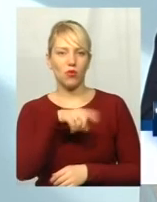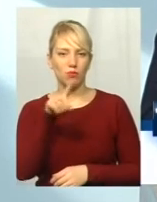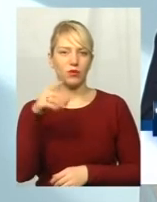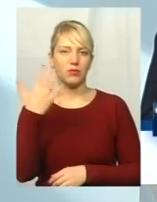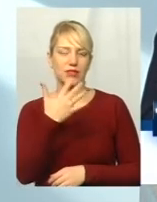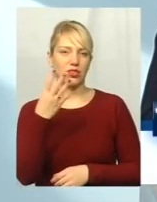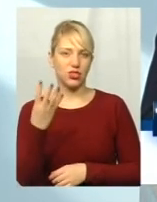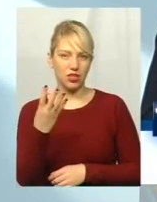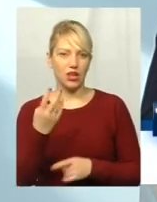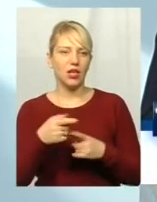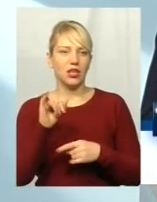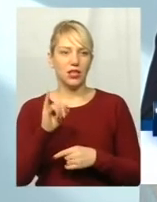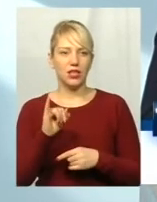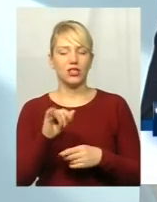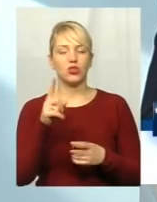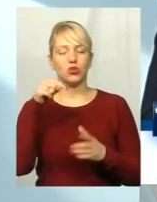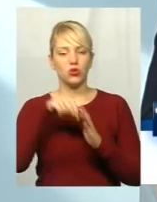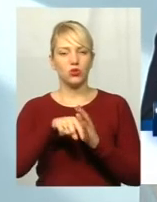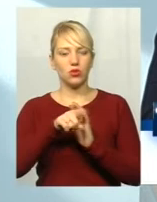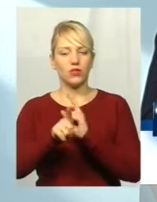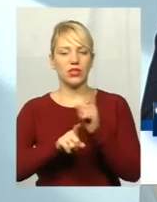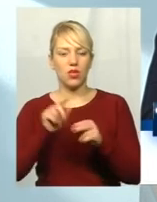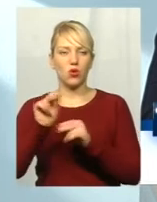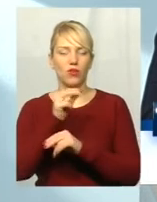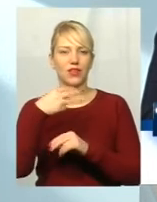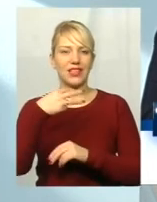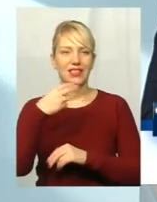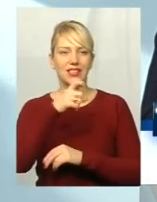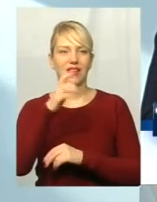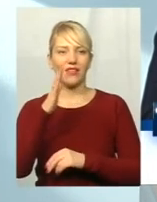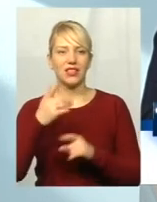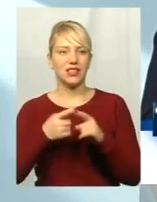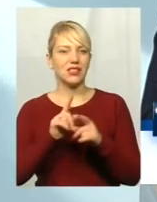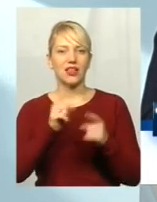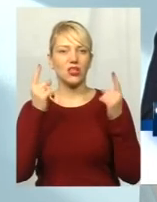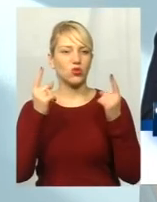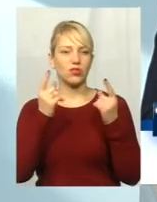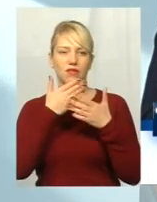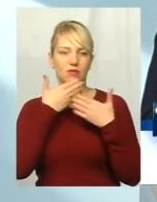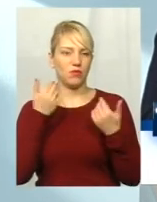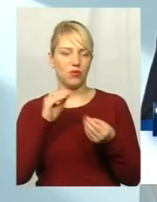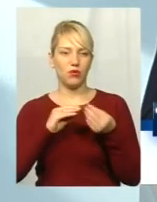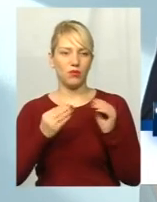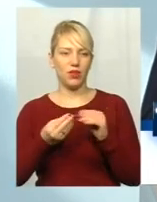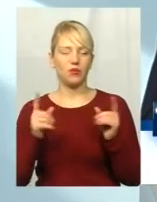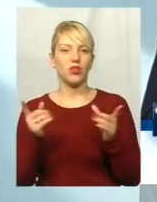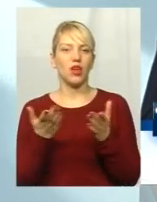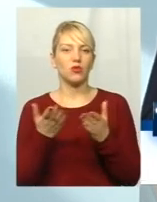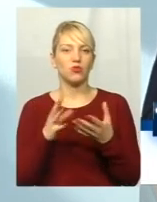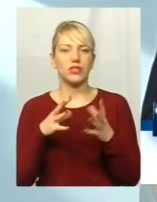Стосовно зміни коригування графіку в 30 хвилин, це не є така суттєва проблема, на яку взагалі можна